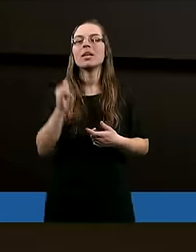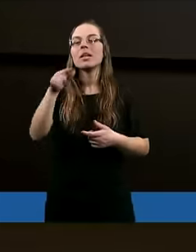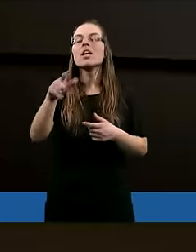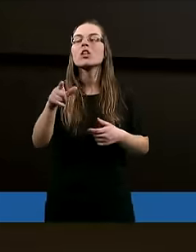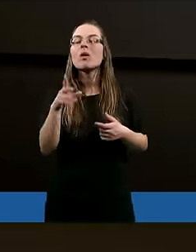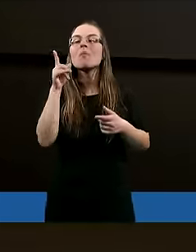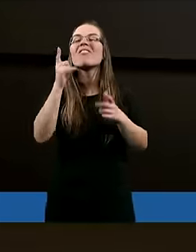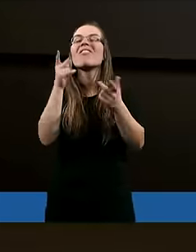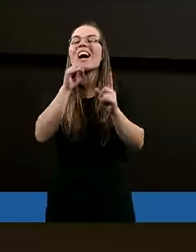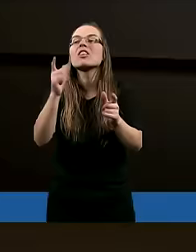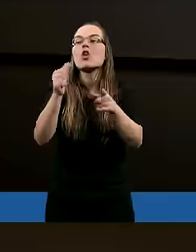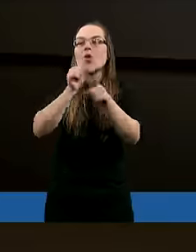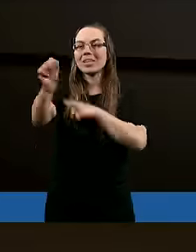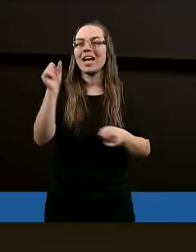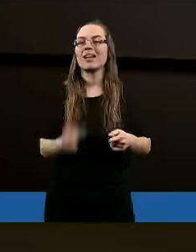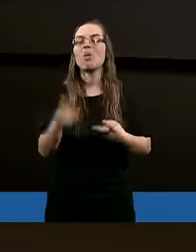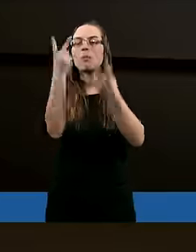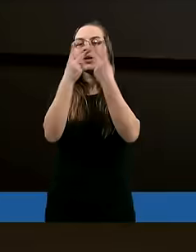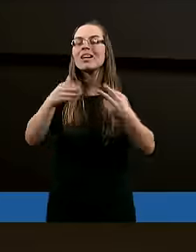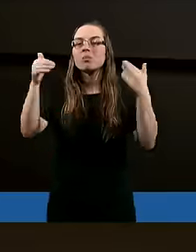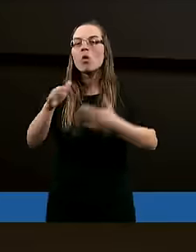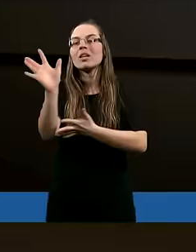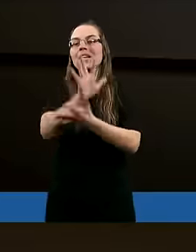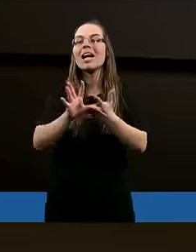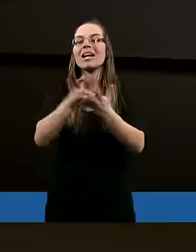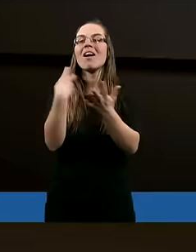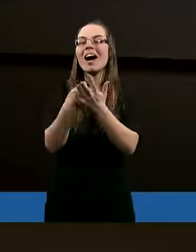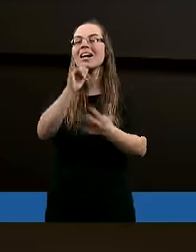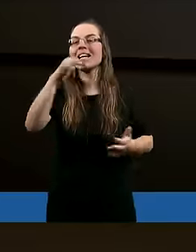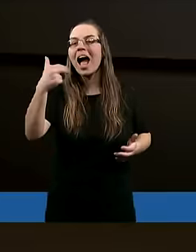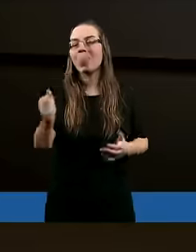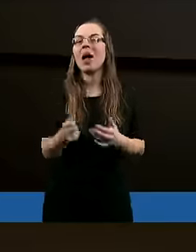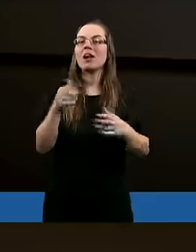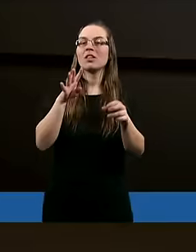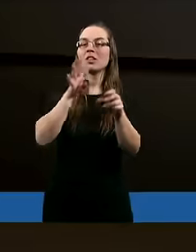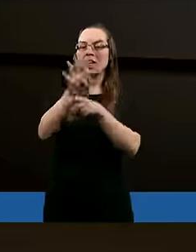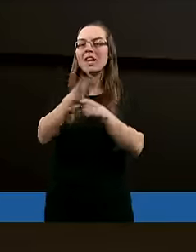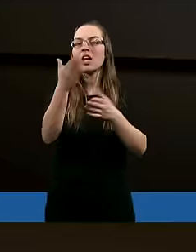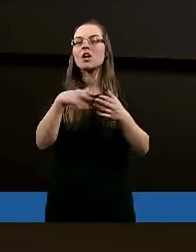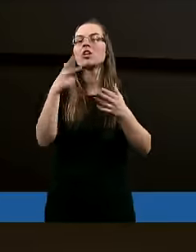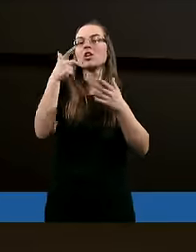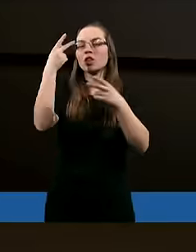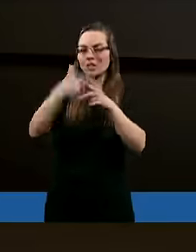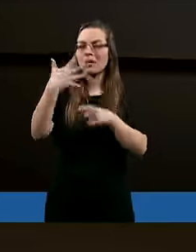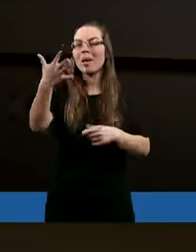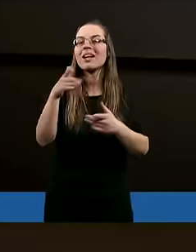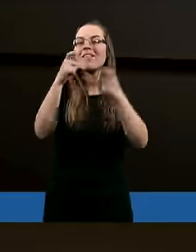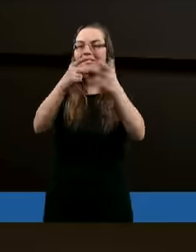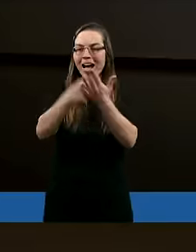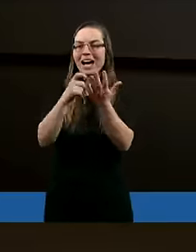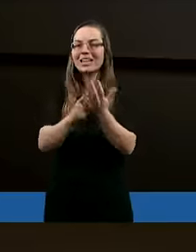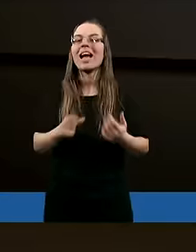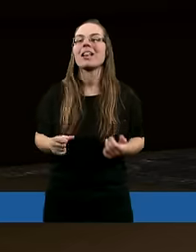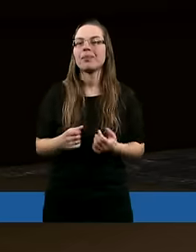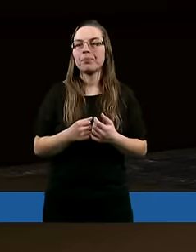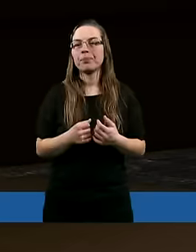tak faktycznie jest. I przeczytajmy może tekst z Ewangelii Jana, 13 rozdział i 35 werset.